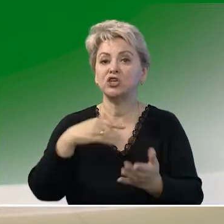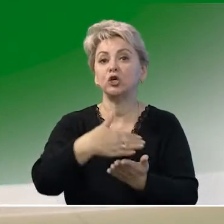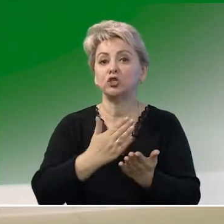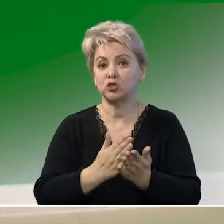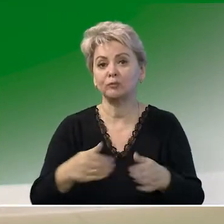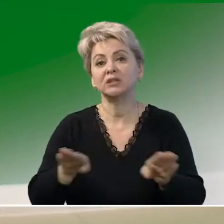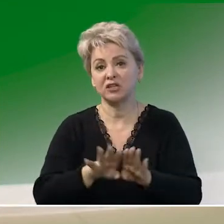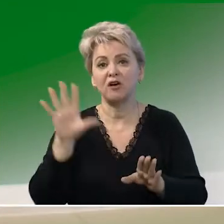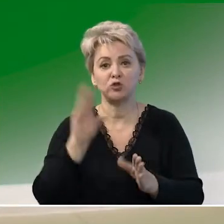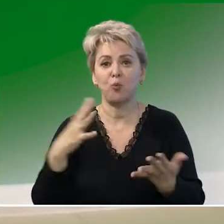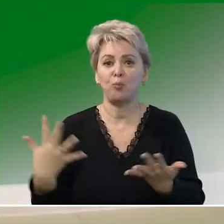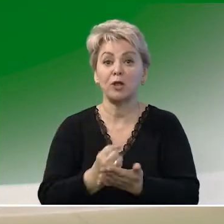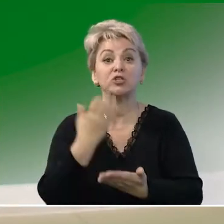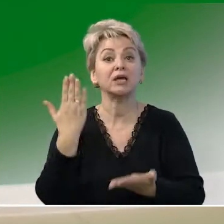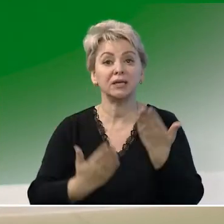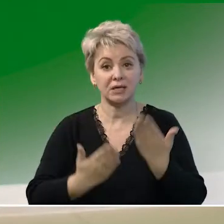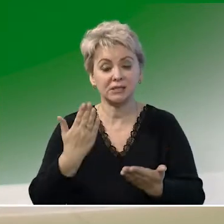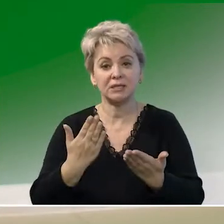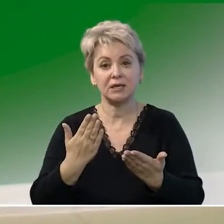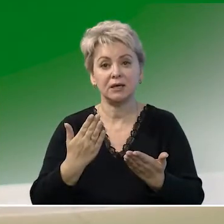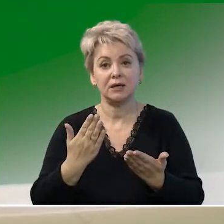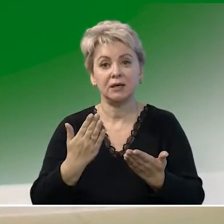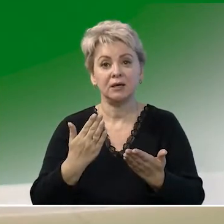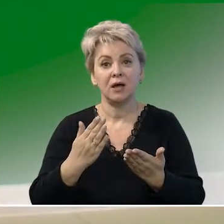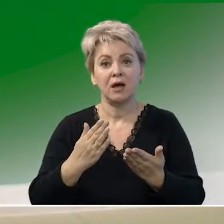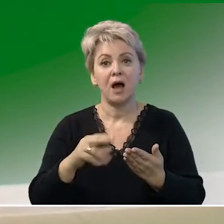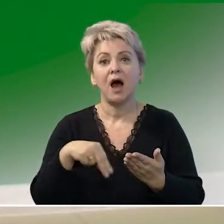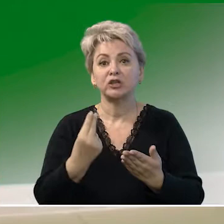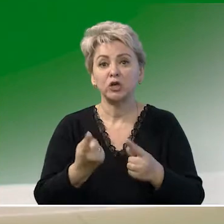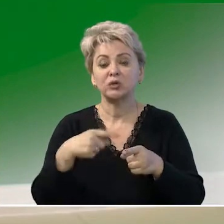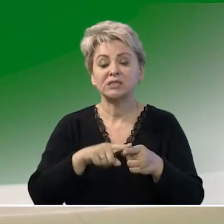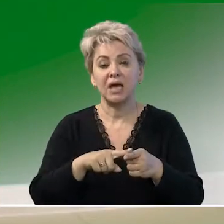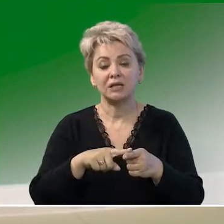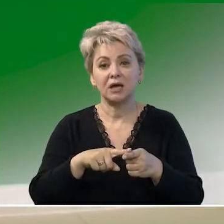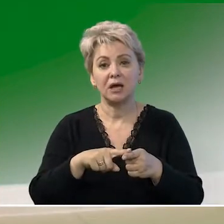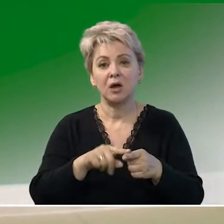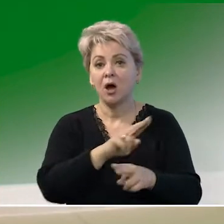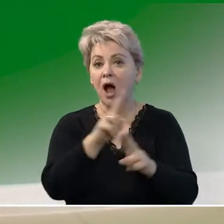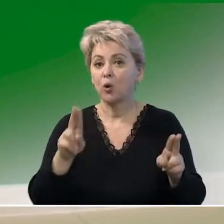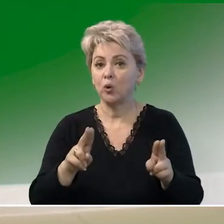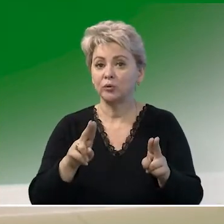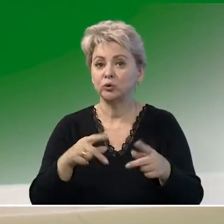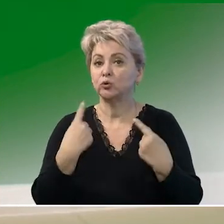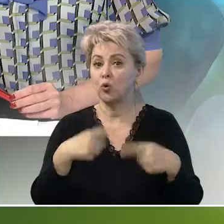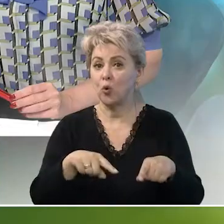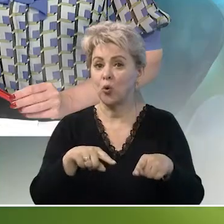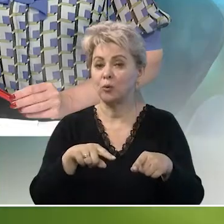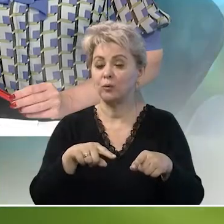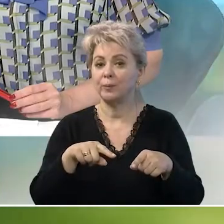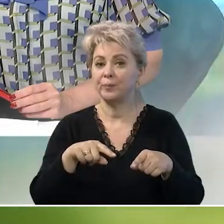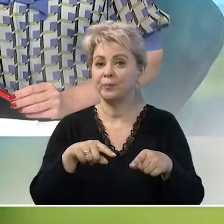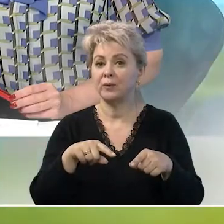инструментов, тогда все получается. Если отдается это на откуп какому-нибудь другому